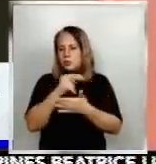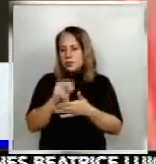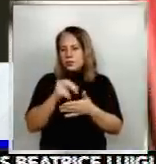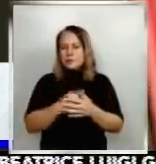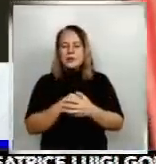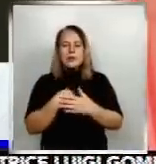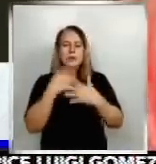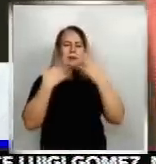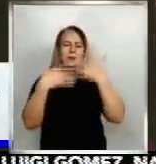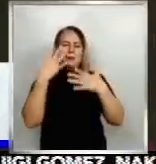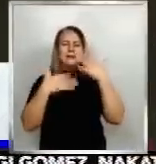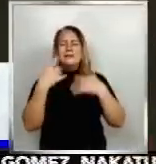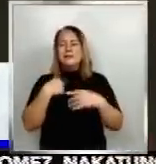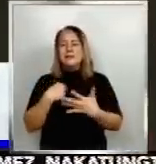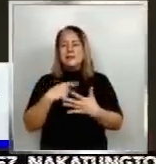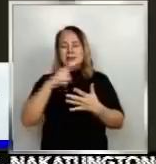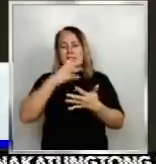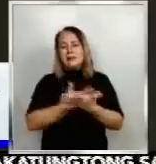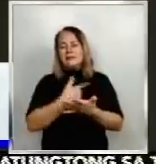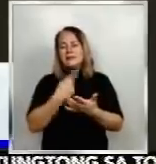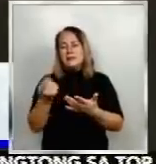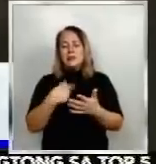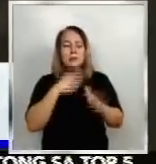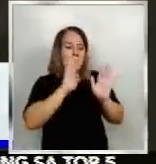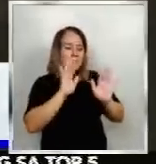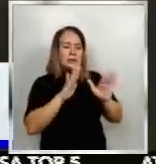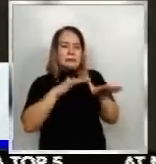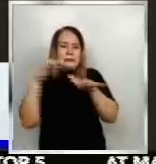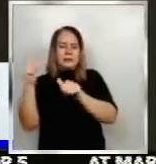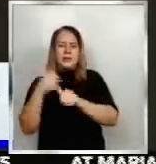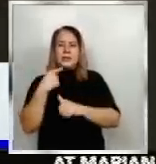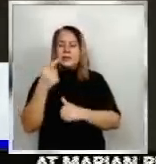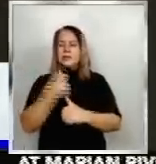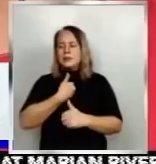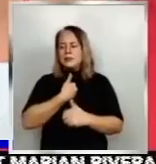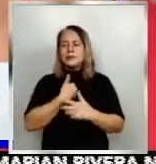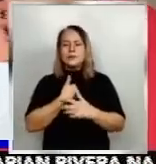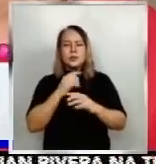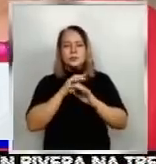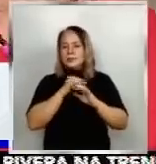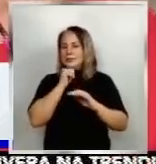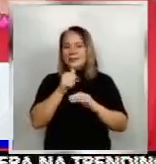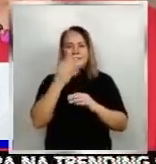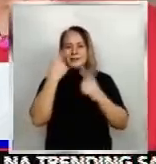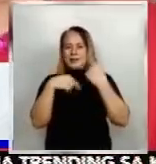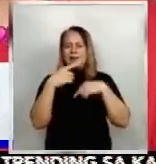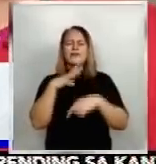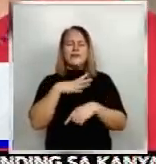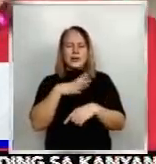iyak ang anak. Nang magpaalam si Ara na aalis na siya. Sabi ko sa sarili ko, hindi ako iiyak. Okay lang to kasi